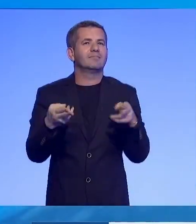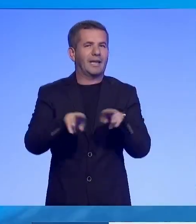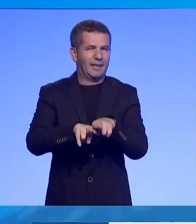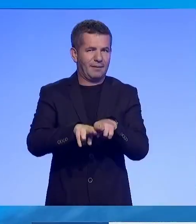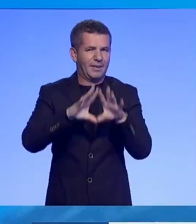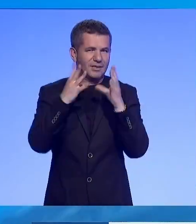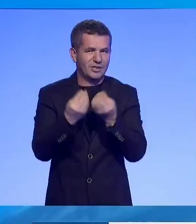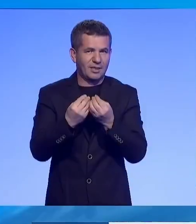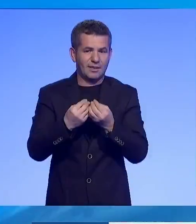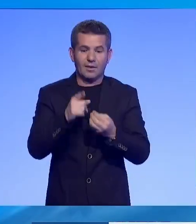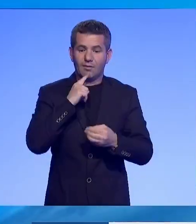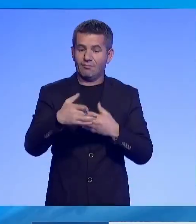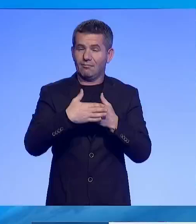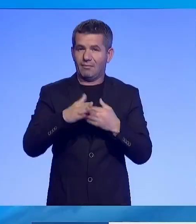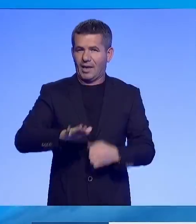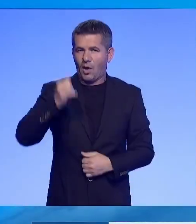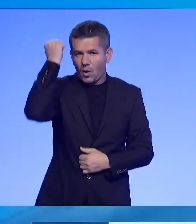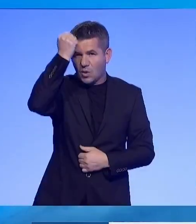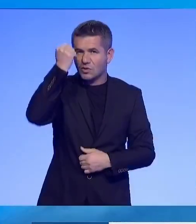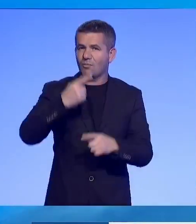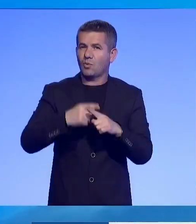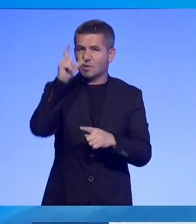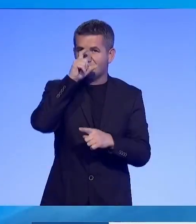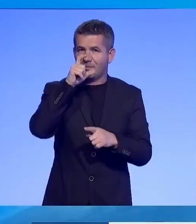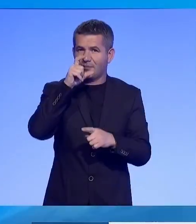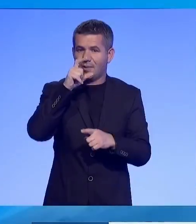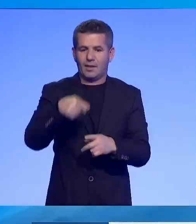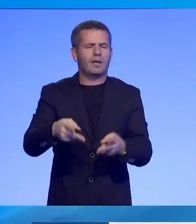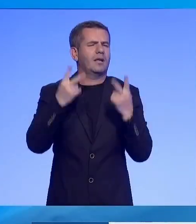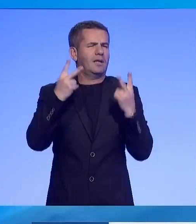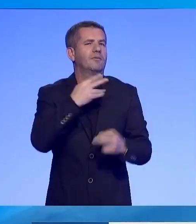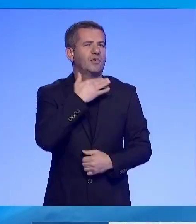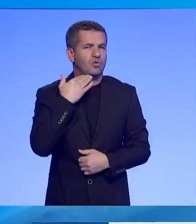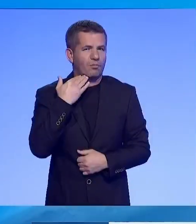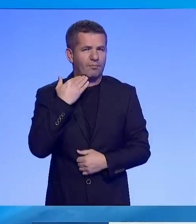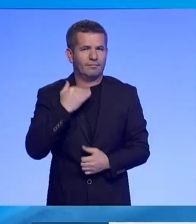se normalizimi martanjeve e ndërmjet Kosovës dhe Sërbis është shumë i rëndësi shumë.